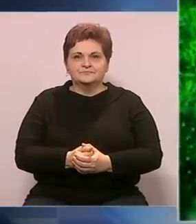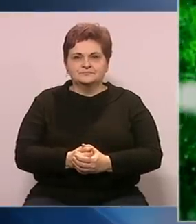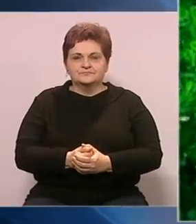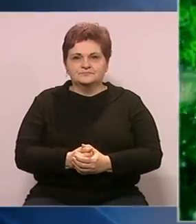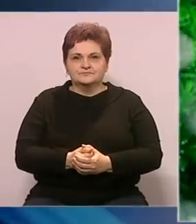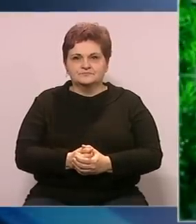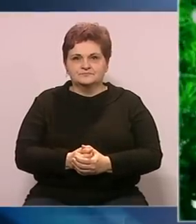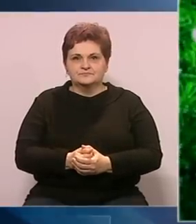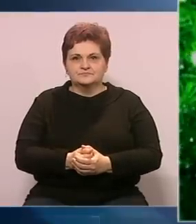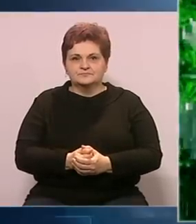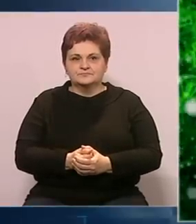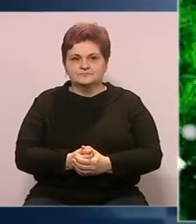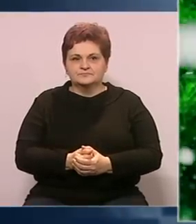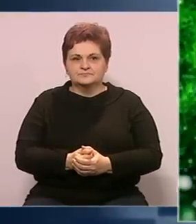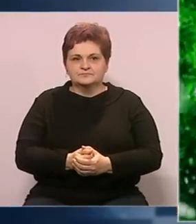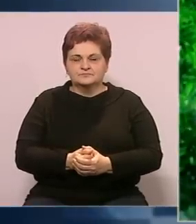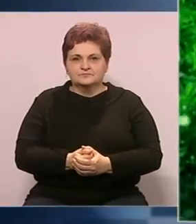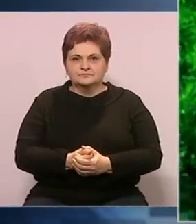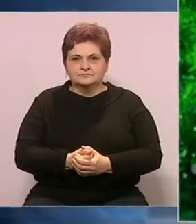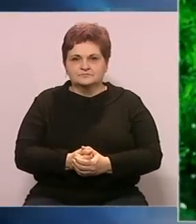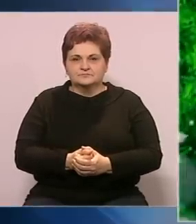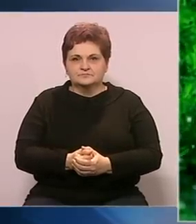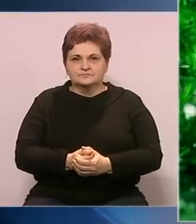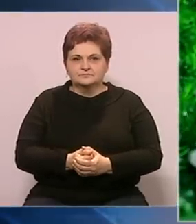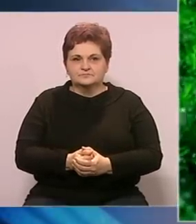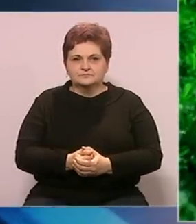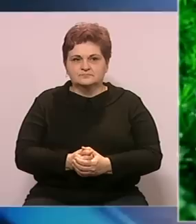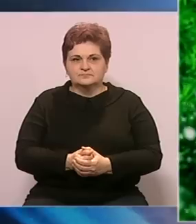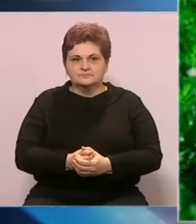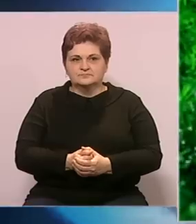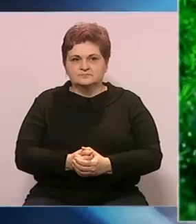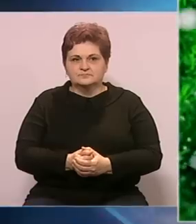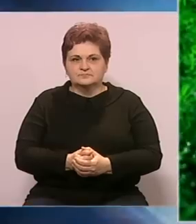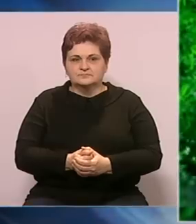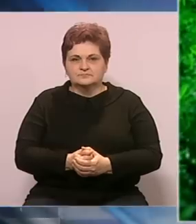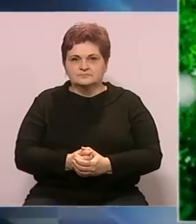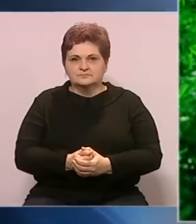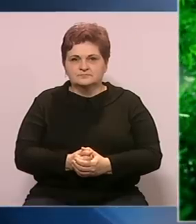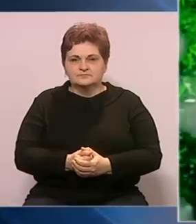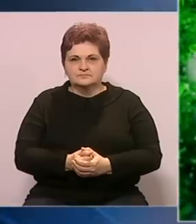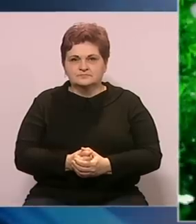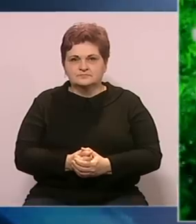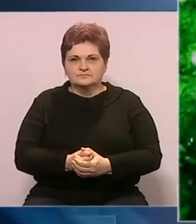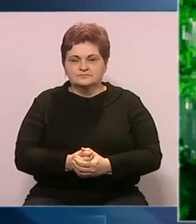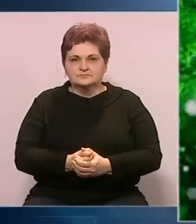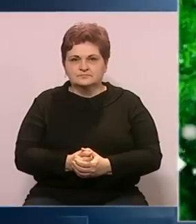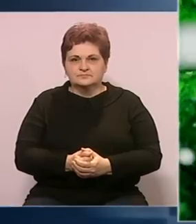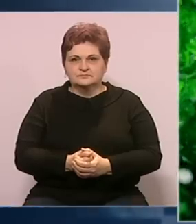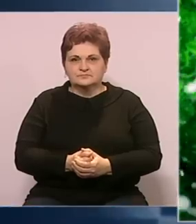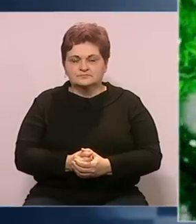ajdemo veselo, zato što svi da će, hej, hej, hej, Dubioza kolektiv.